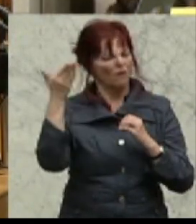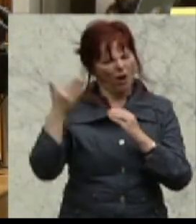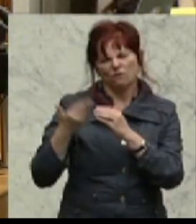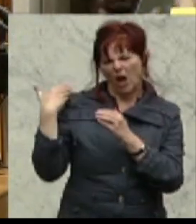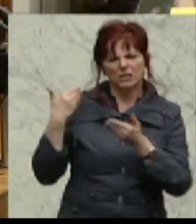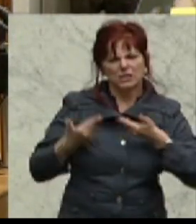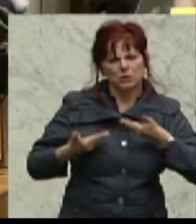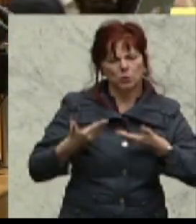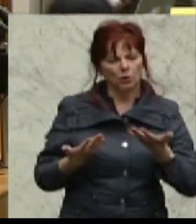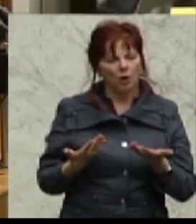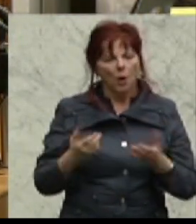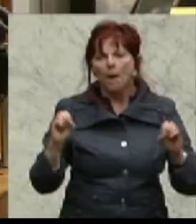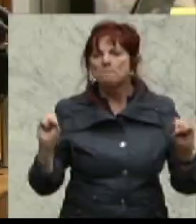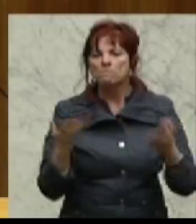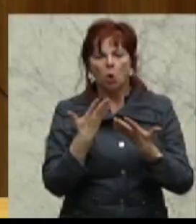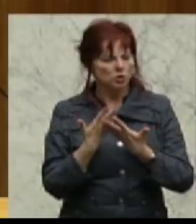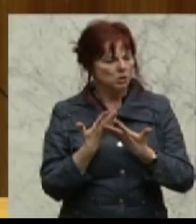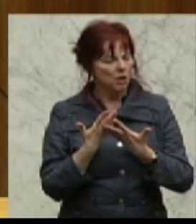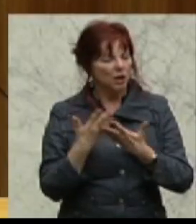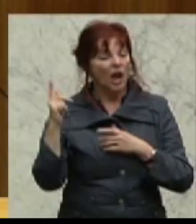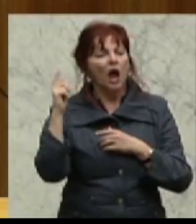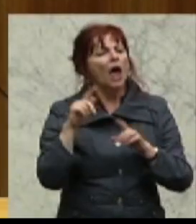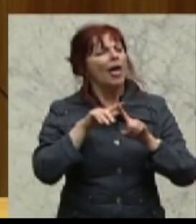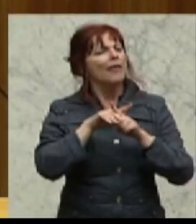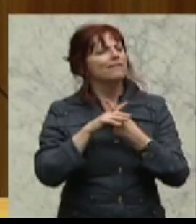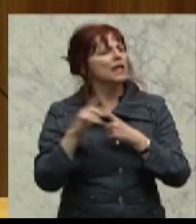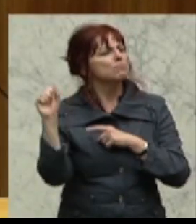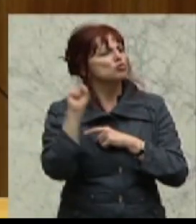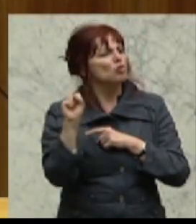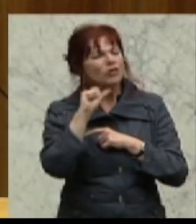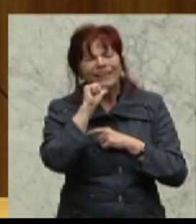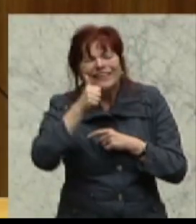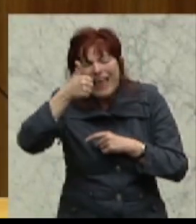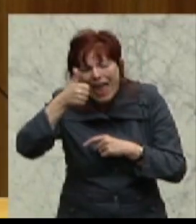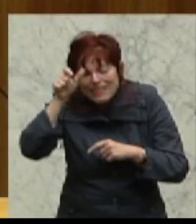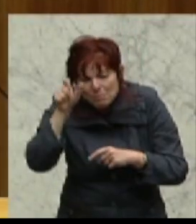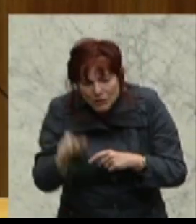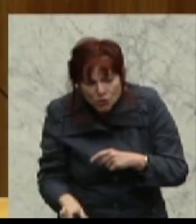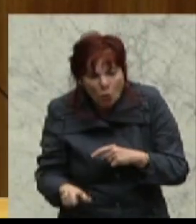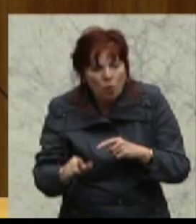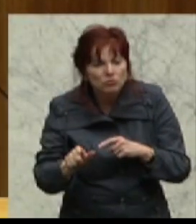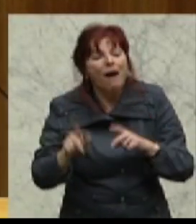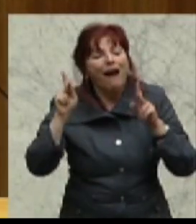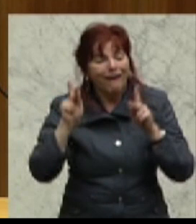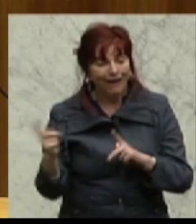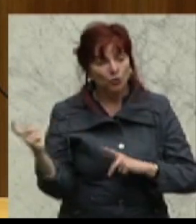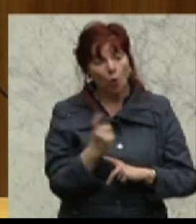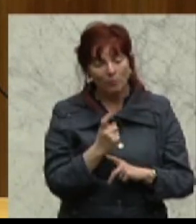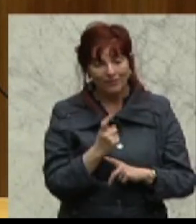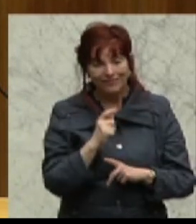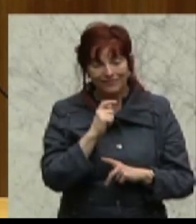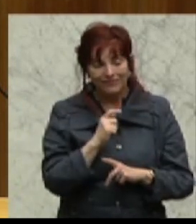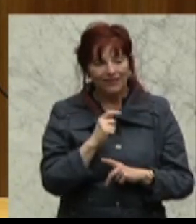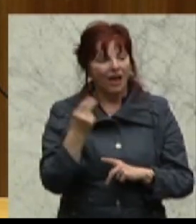keinen Delegierten des Teams Stronach, der in der Lage wäre, zu dieser Sitzung auch nur zu kommen. Das Geld